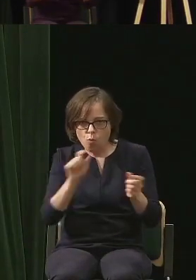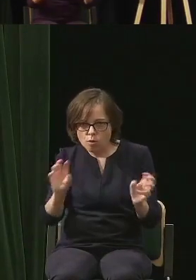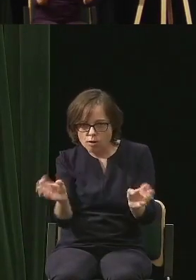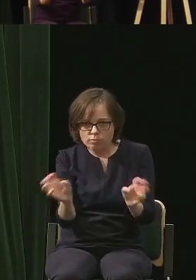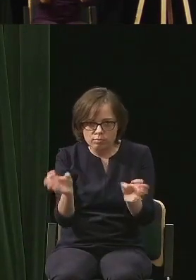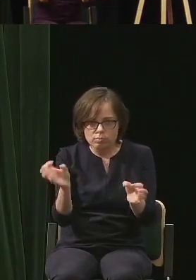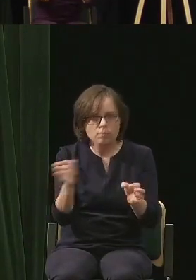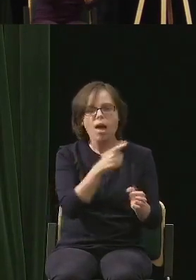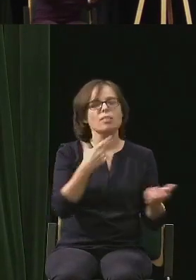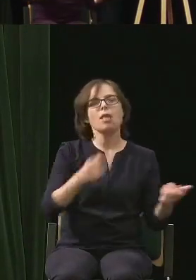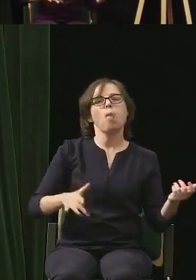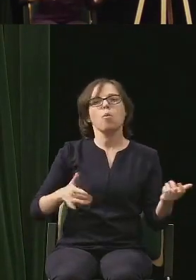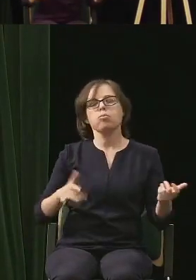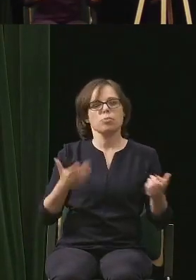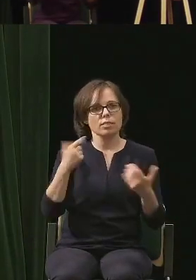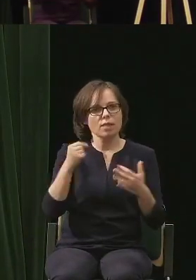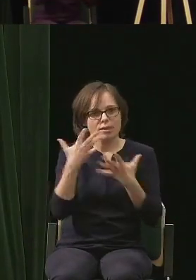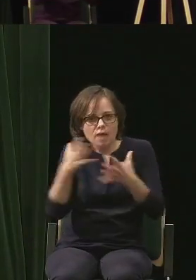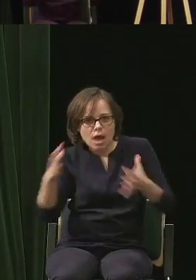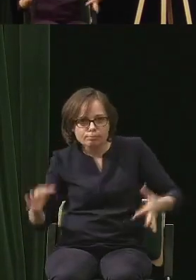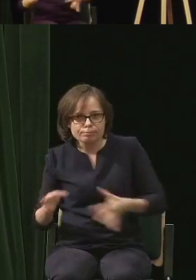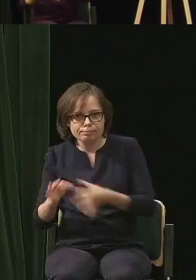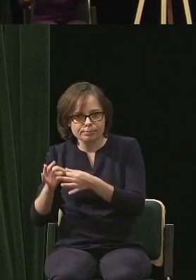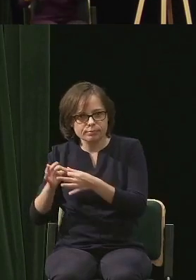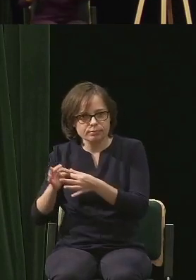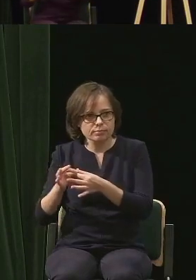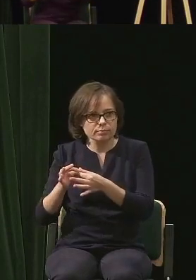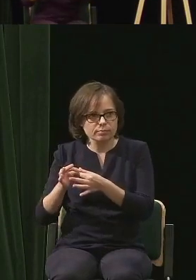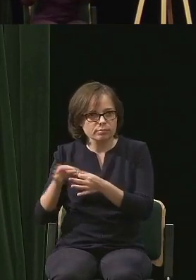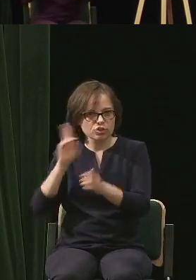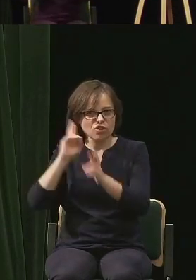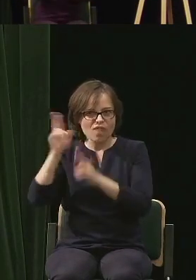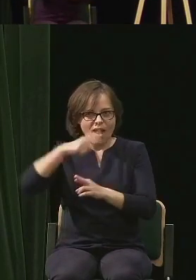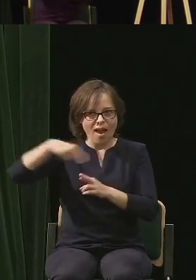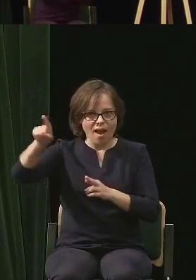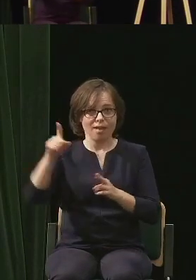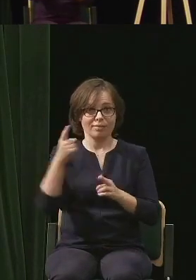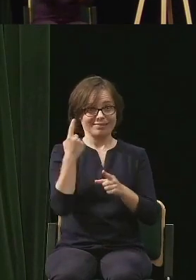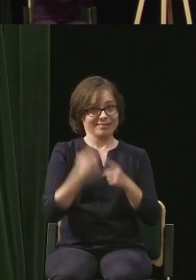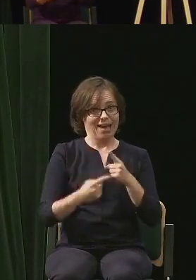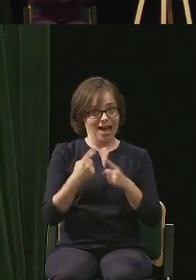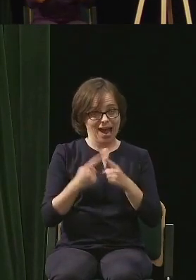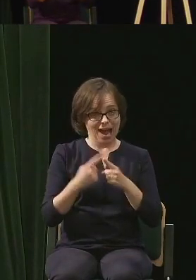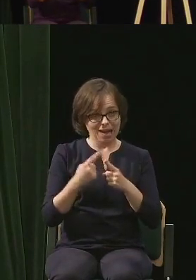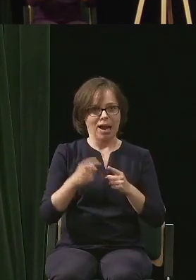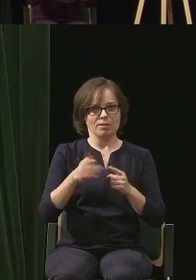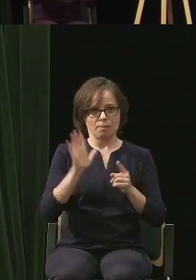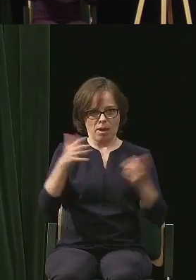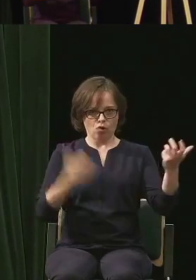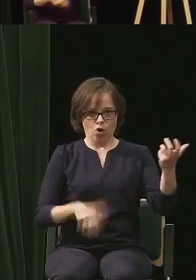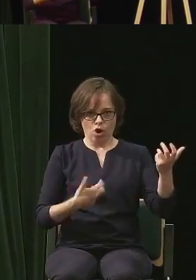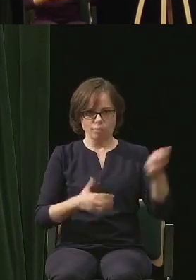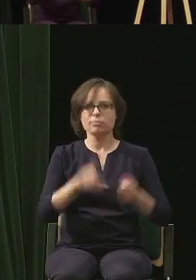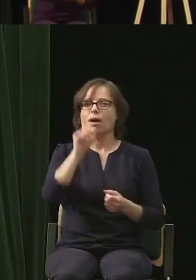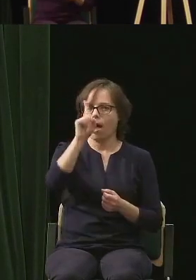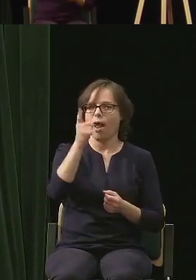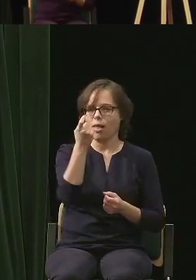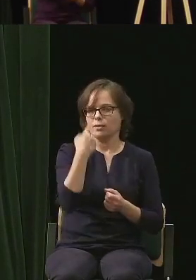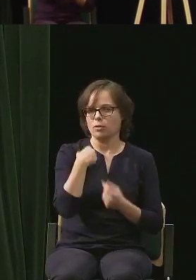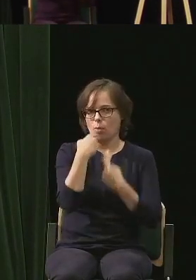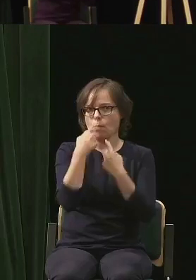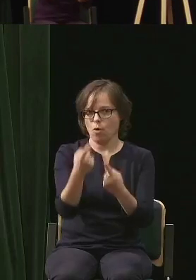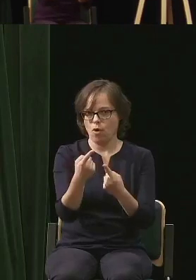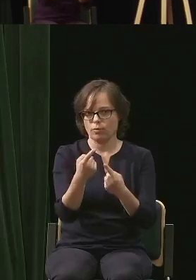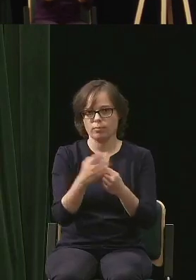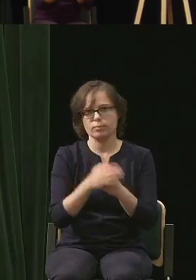brzdąka, żeby zestroić się z naszymi panami od dźwięku i za chwilę będzie koncert, ale powiem Państwu jeszcze, że